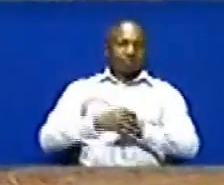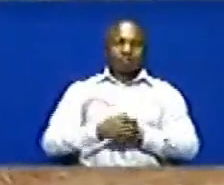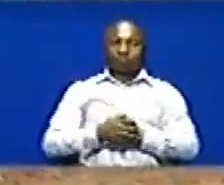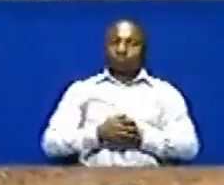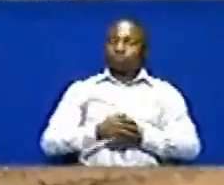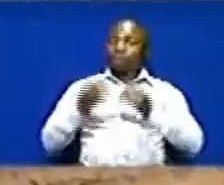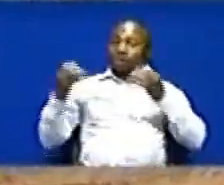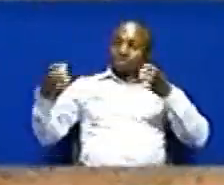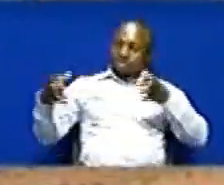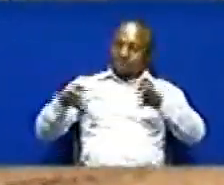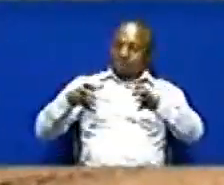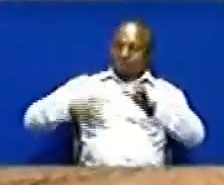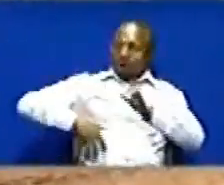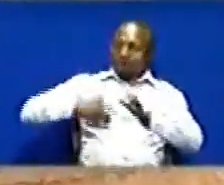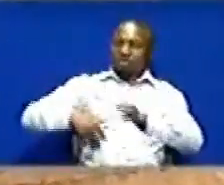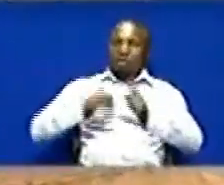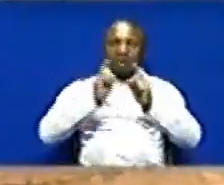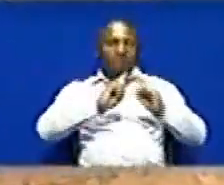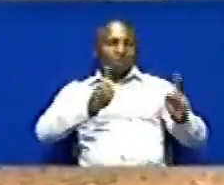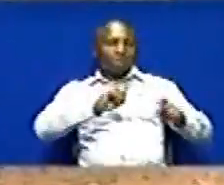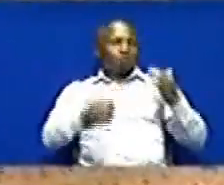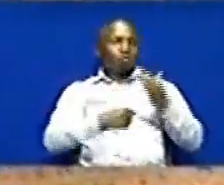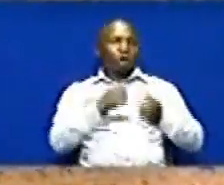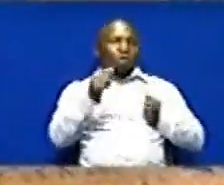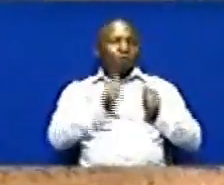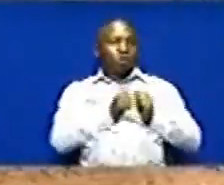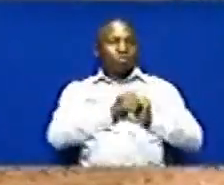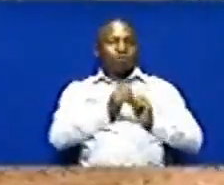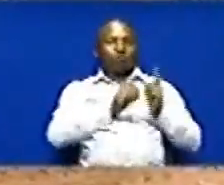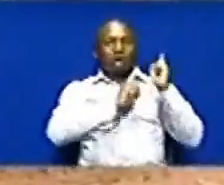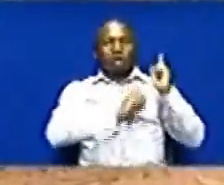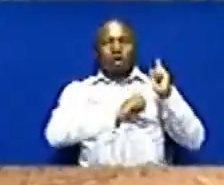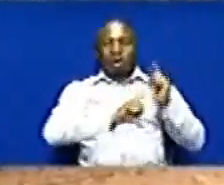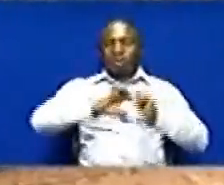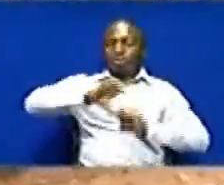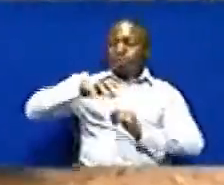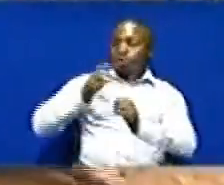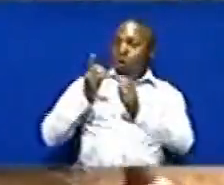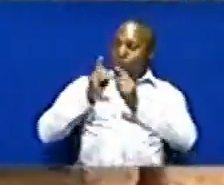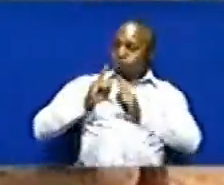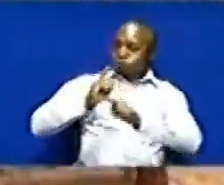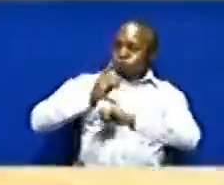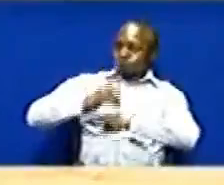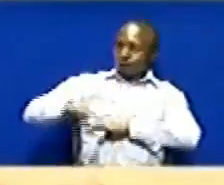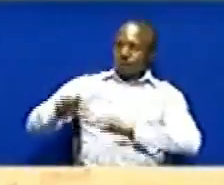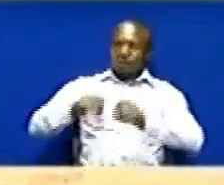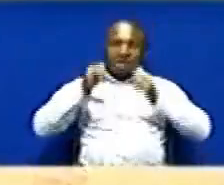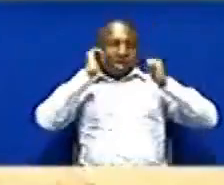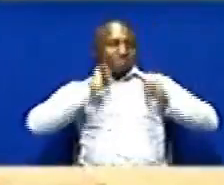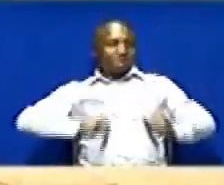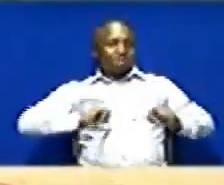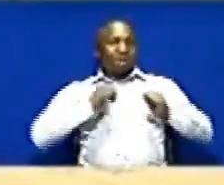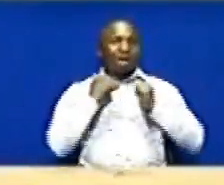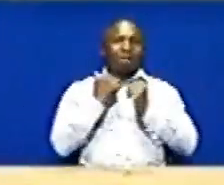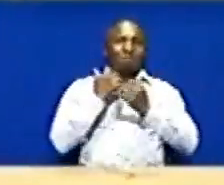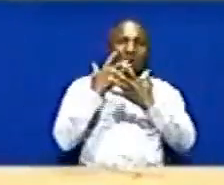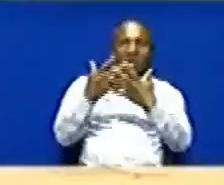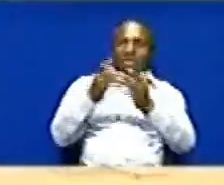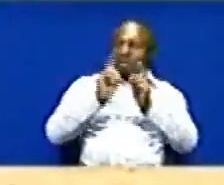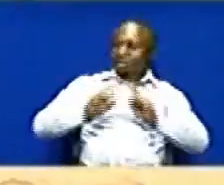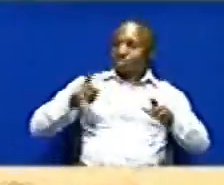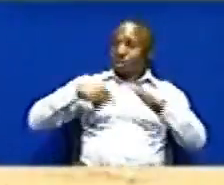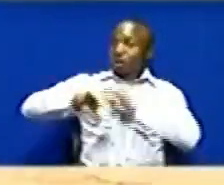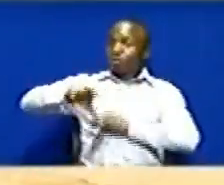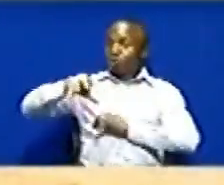maafisa mbalimbali Kutoka vyombo vya dola mkwa wakwani Imetembele ya magireza mbalimbali Yaliopo katika mkwa huu Kuangalia naamna ambavyo